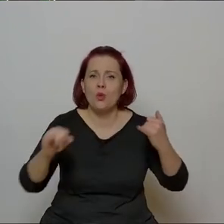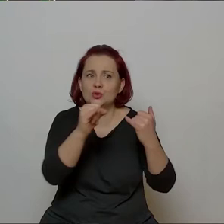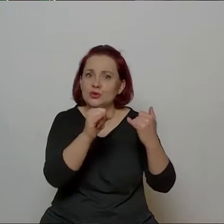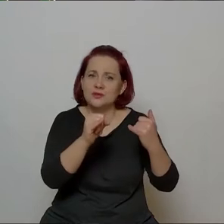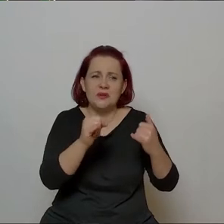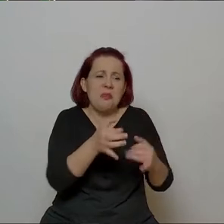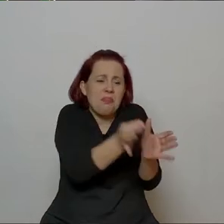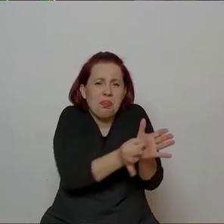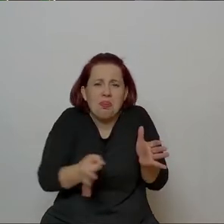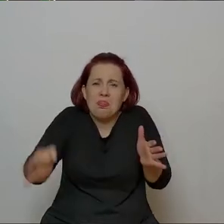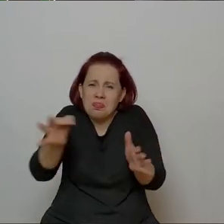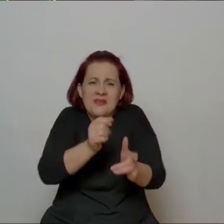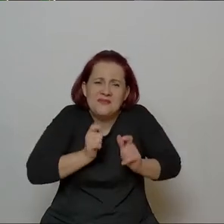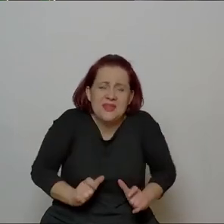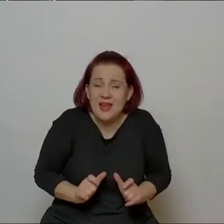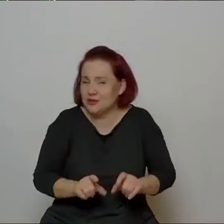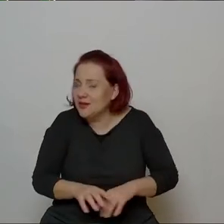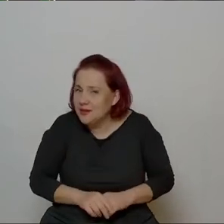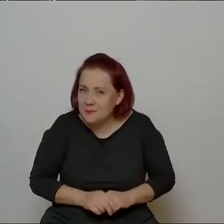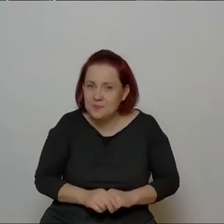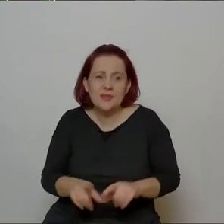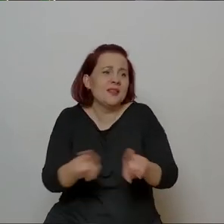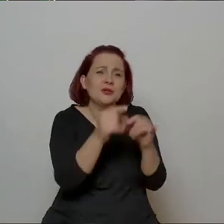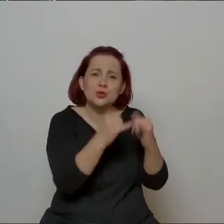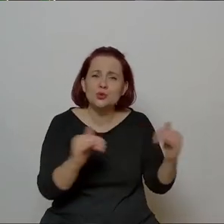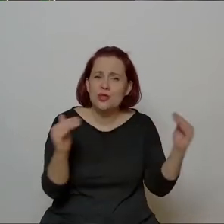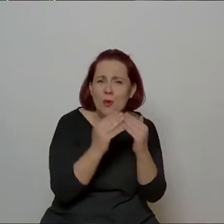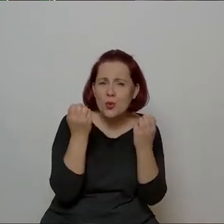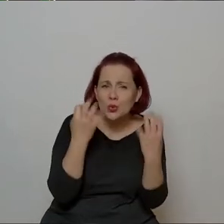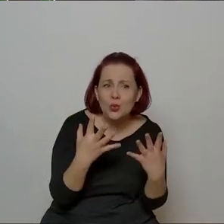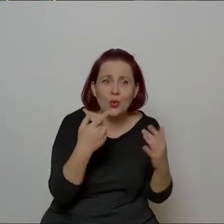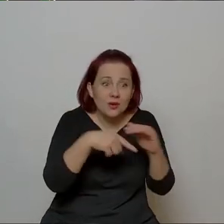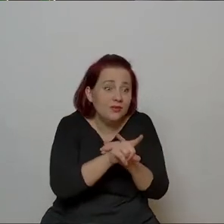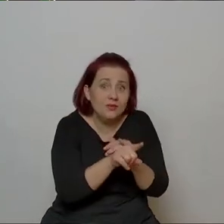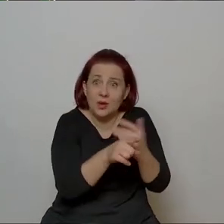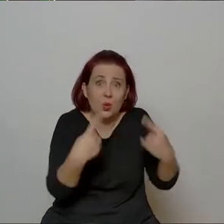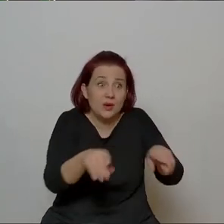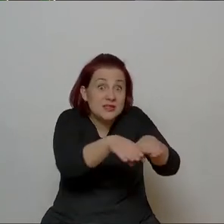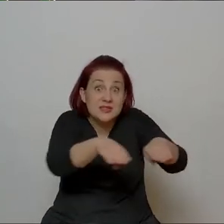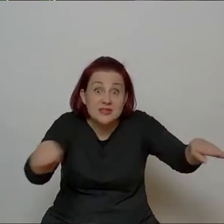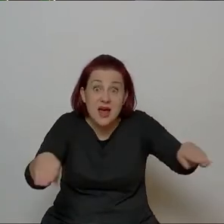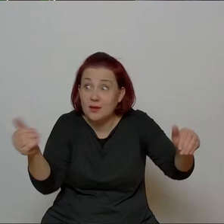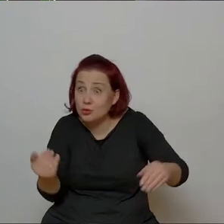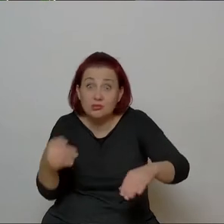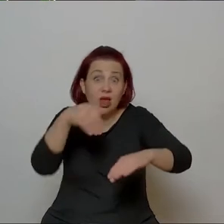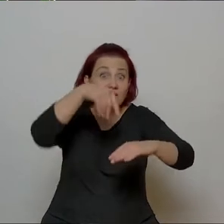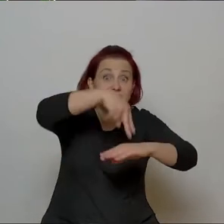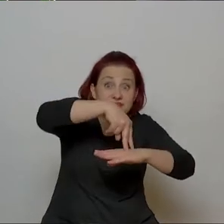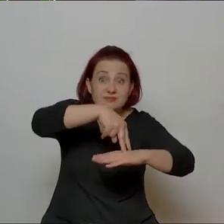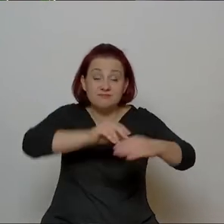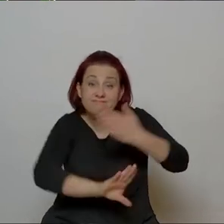powiedzieć, pipidówach. Bo łącznie z tym, że po bibliotekach, domach kultury, tam gdzie nie było jakiejś sceny, na której można było zagrać,